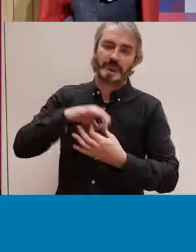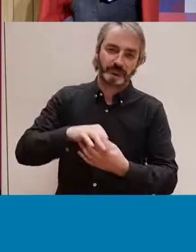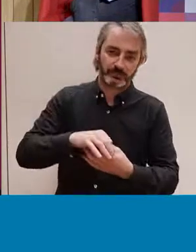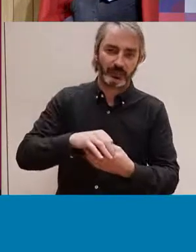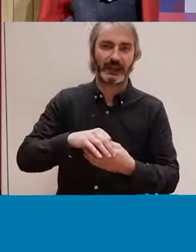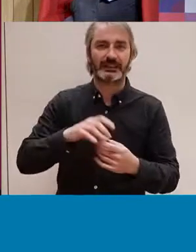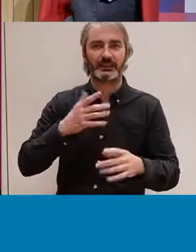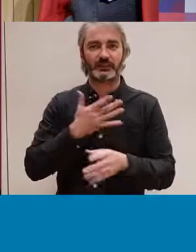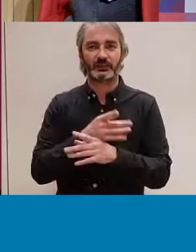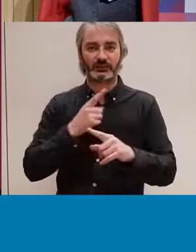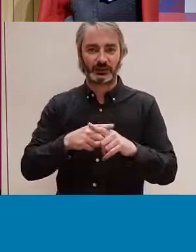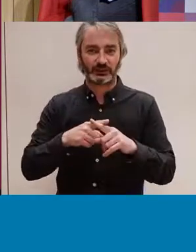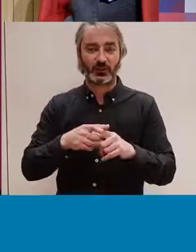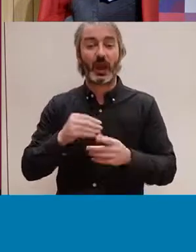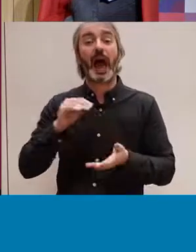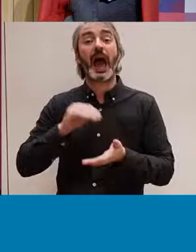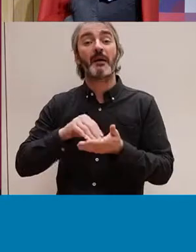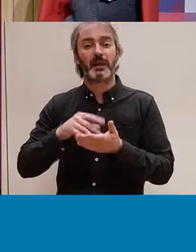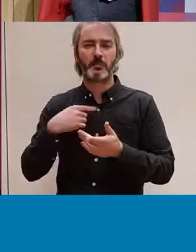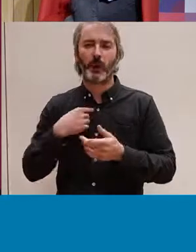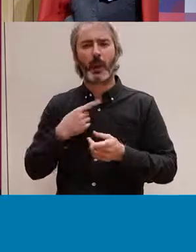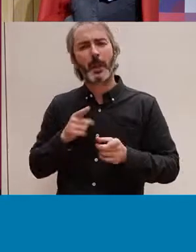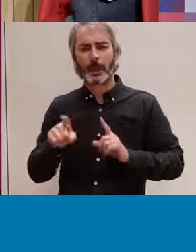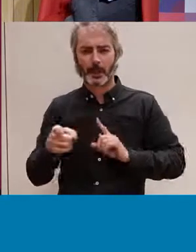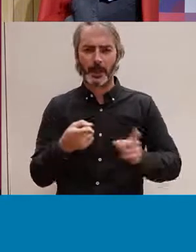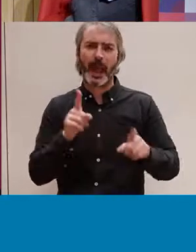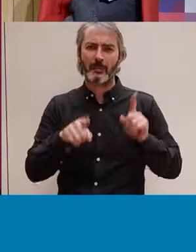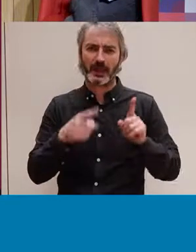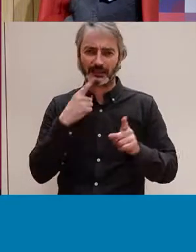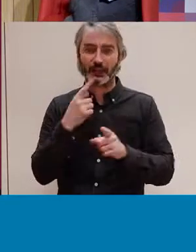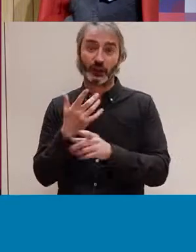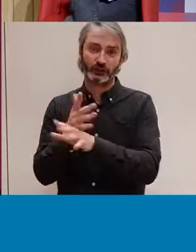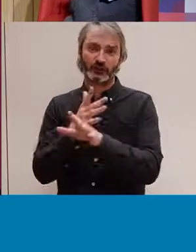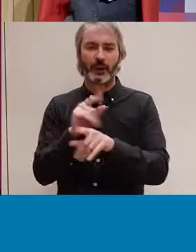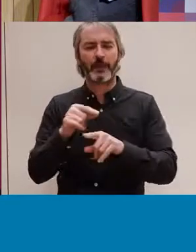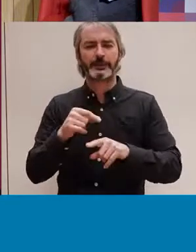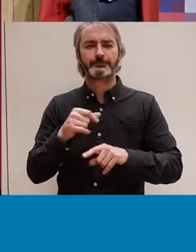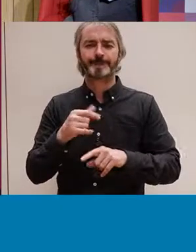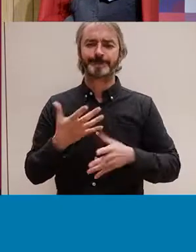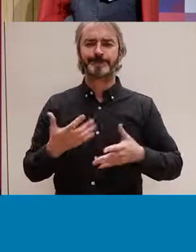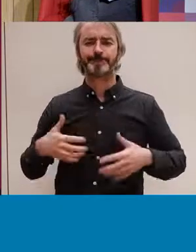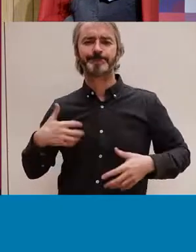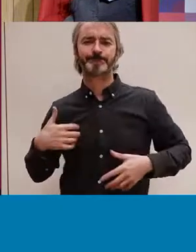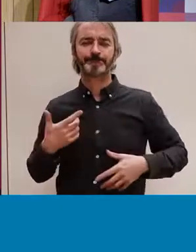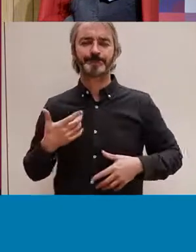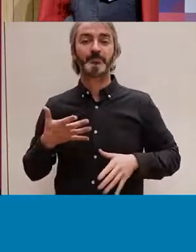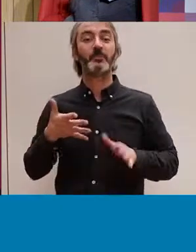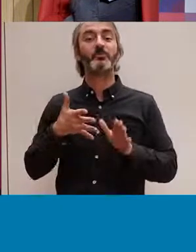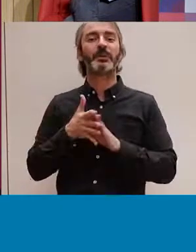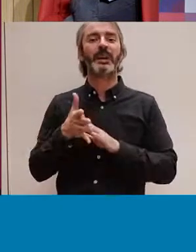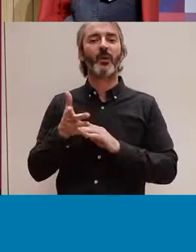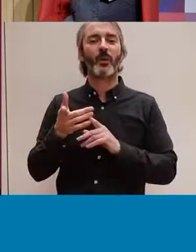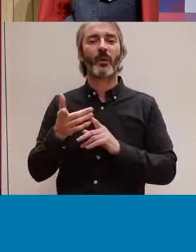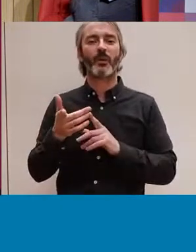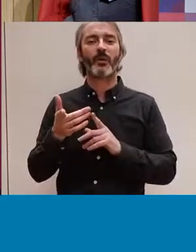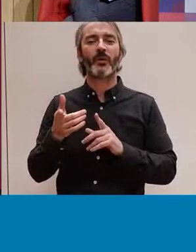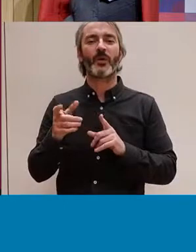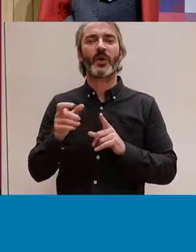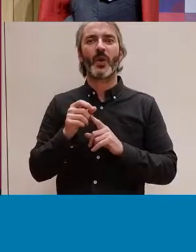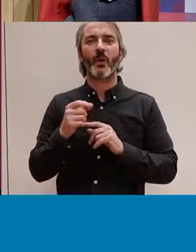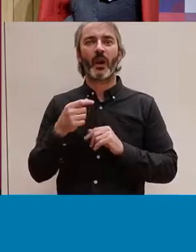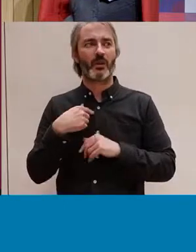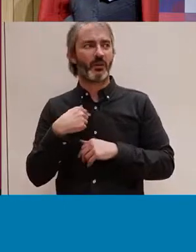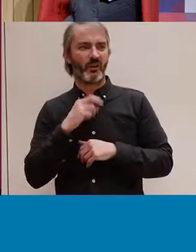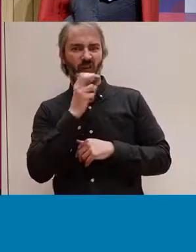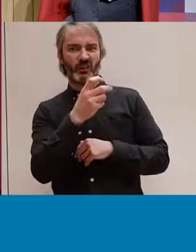nou model que moltes vegades pot incomodar o ens ha passat ensenyant el joc que hi hagi gent que s'incomoda perquè no s'imagina llepant el